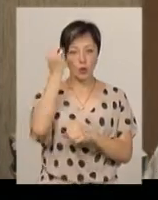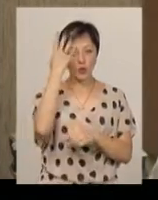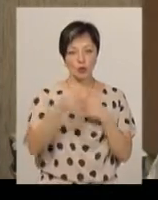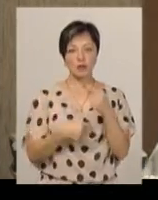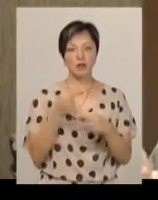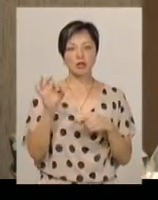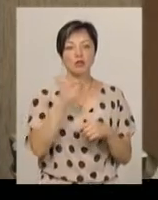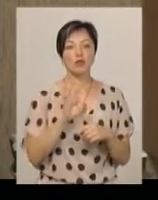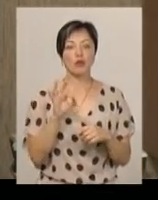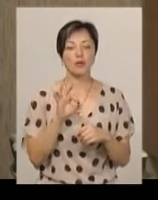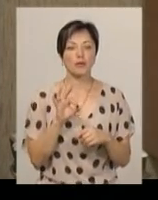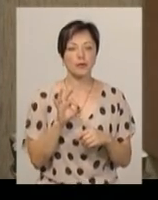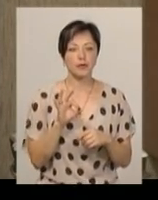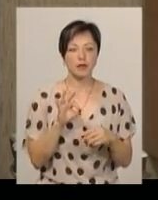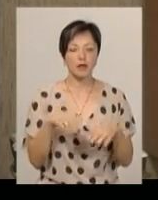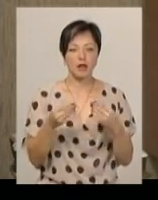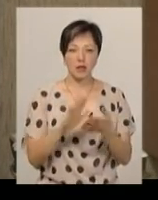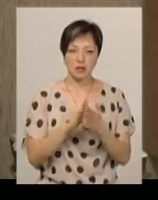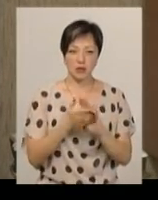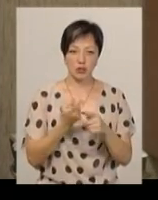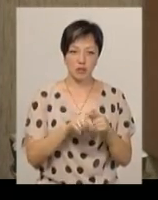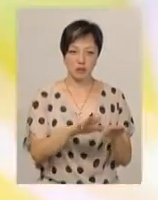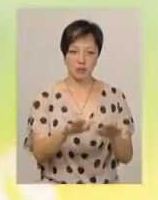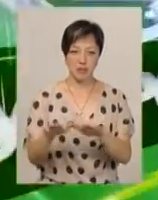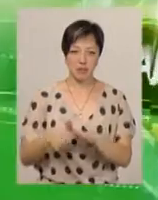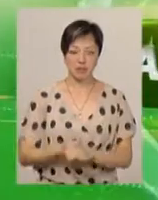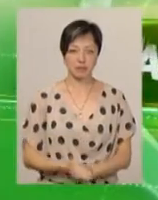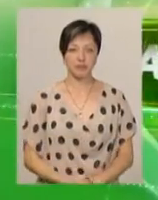спадщини щодо надання статусу цим місцям.